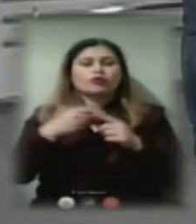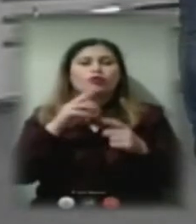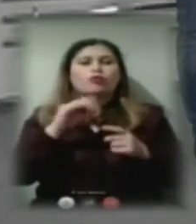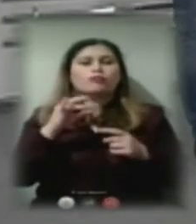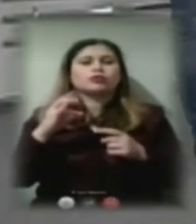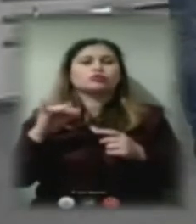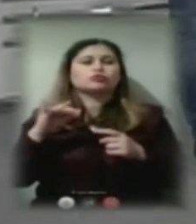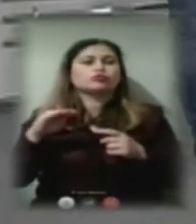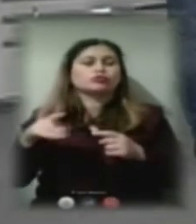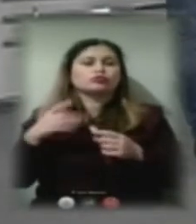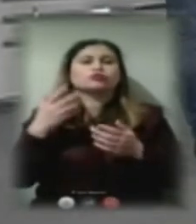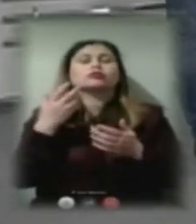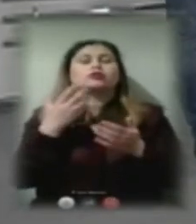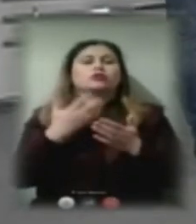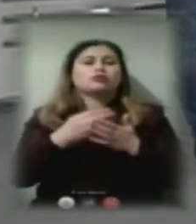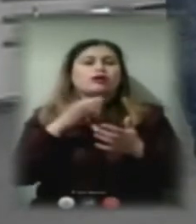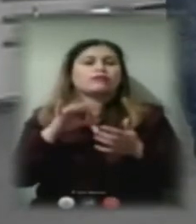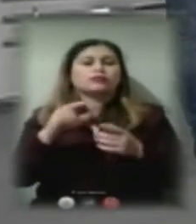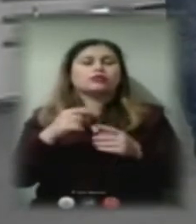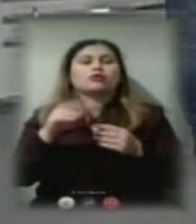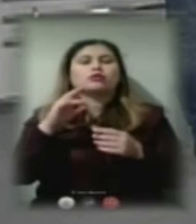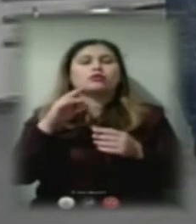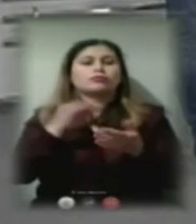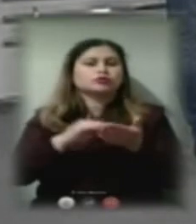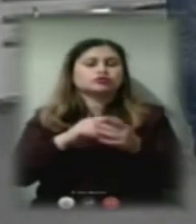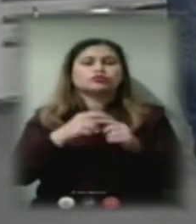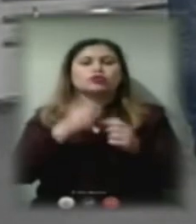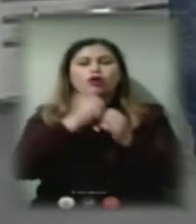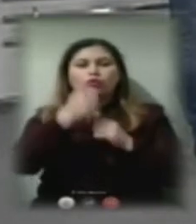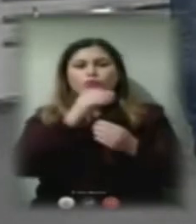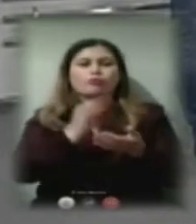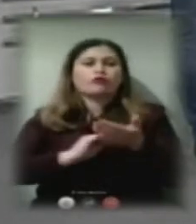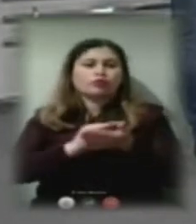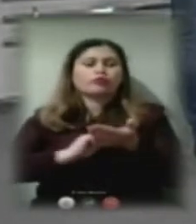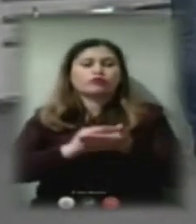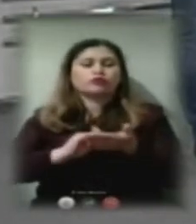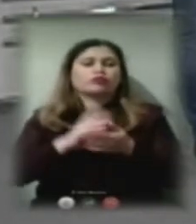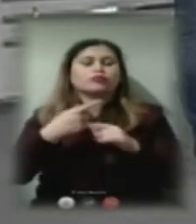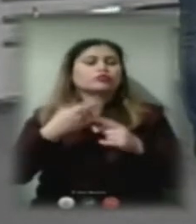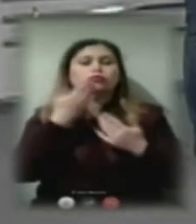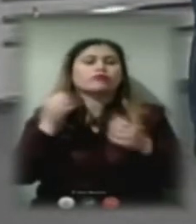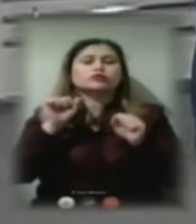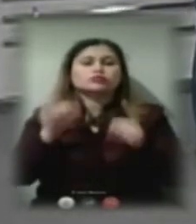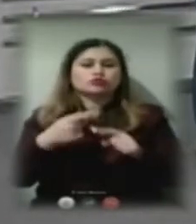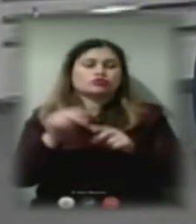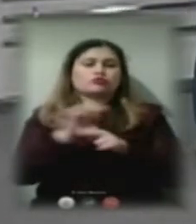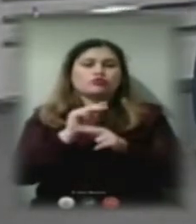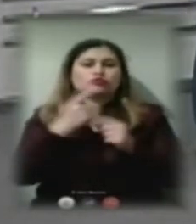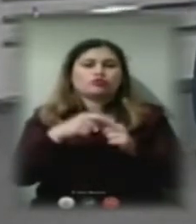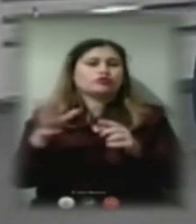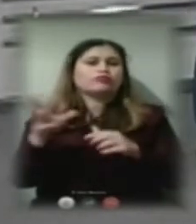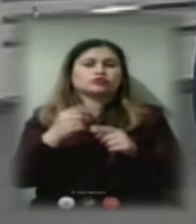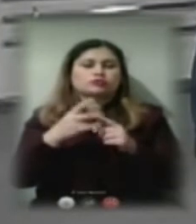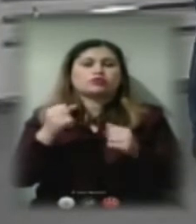Наталя Дяченко пише про те, що щороку одне і те саме. Чому немає можливості відремонтувати все до настання